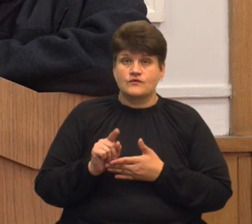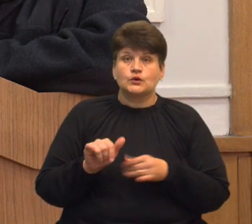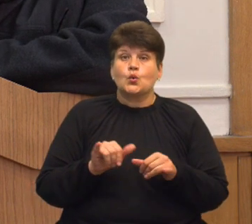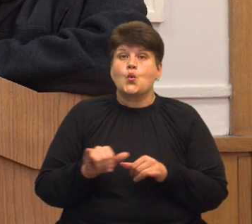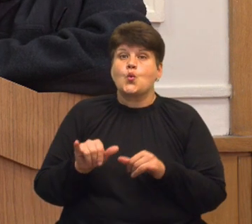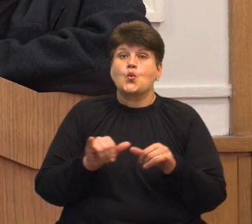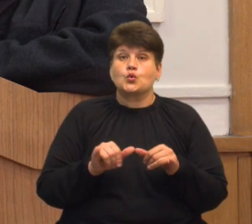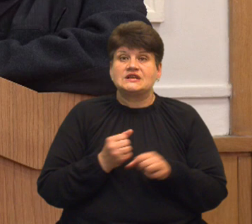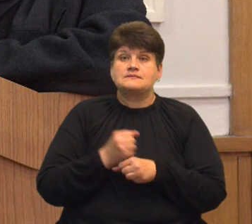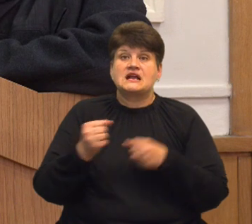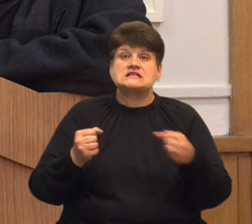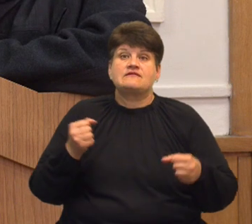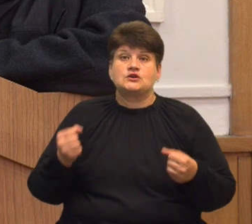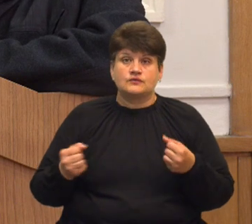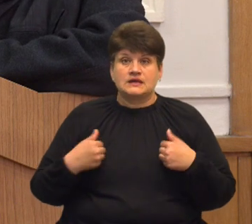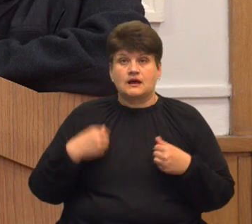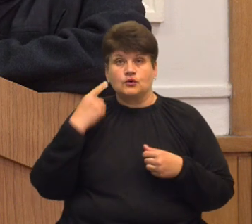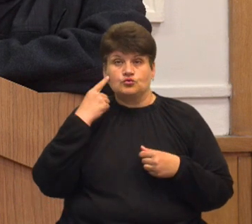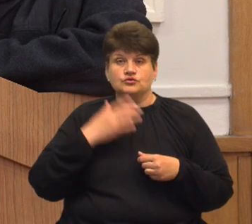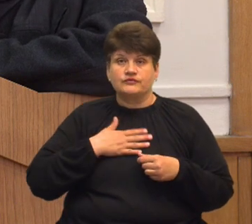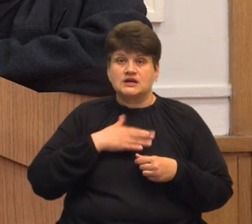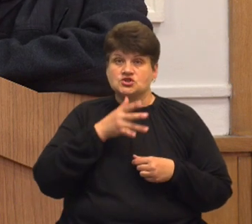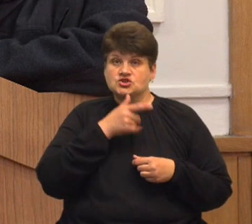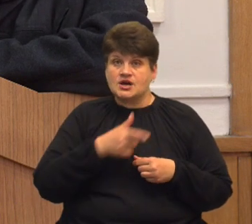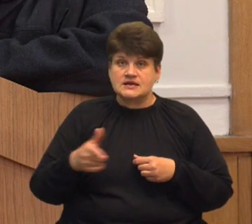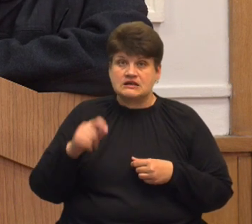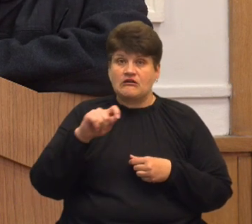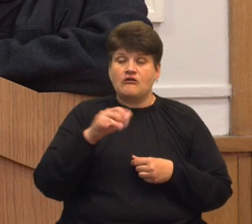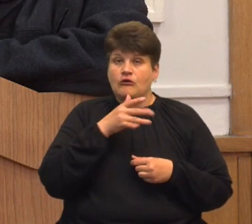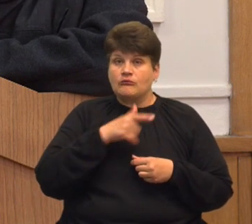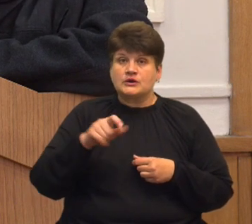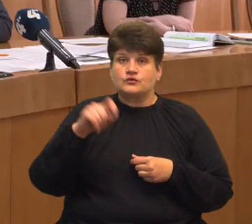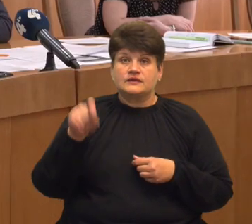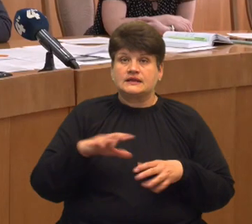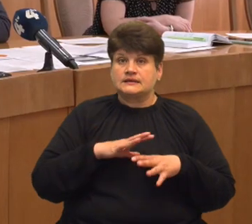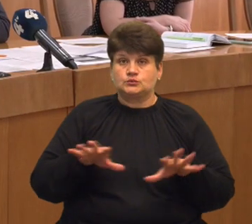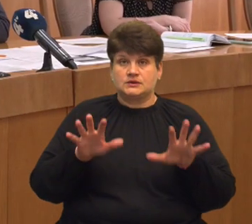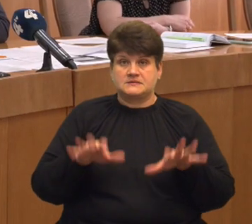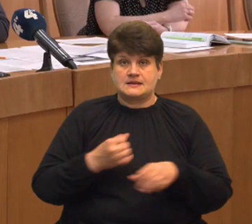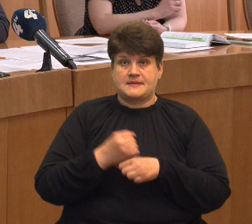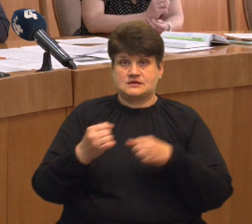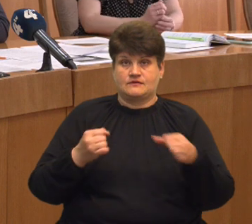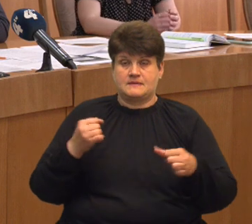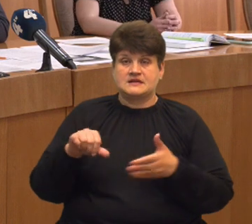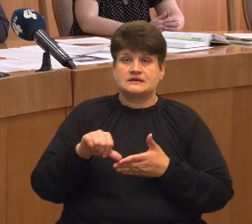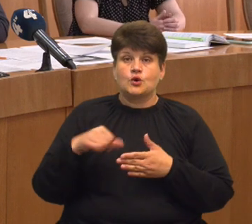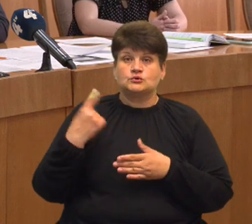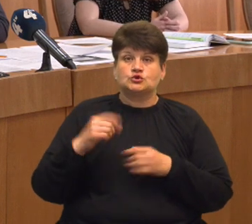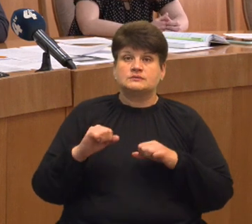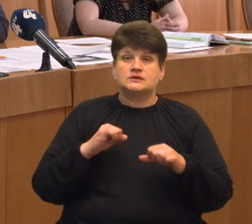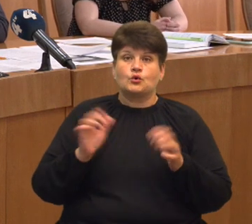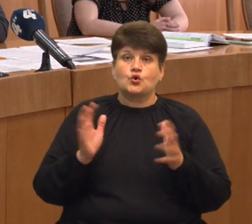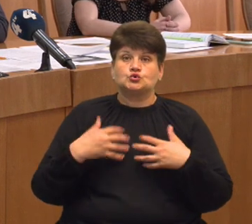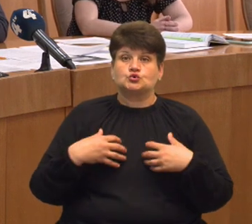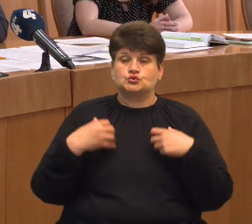працевлаштувати. Я думаю, що в наш час, період війни, не буде місця для працевлаштування. Представники обласного департаменту охорони здоров